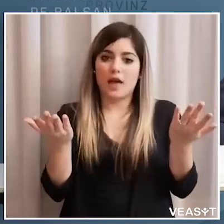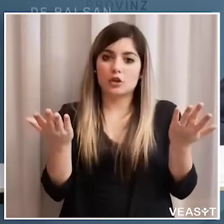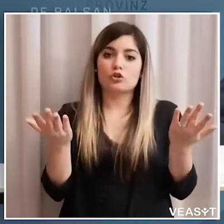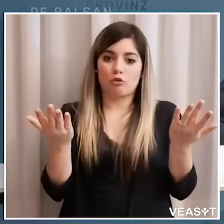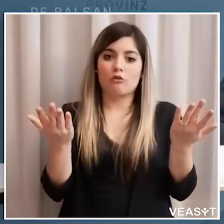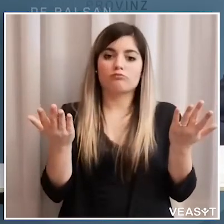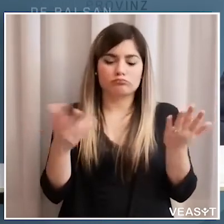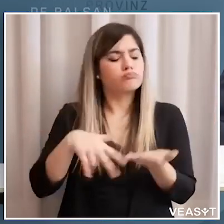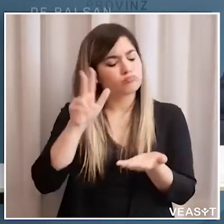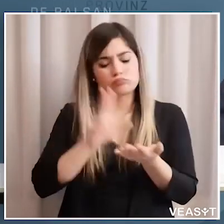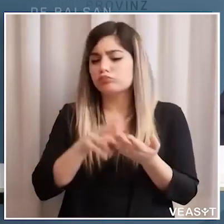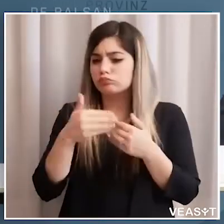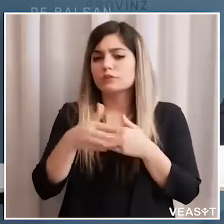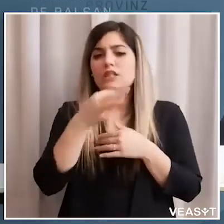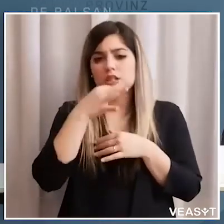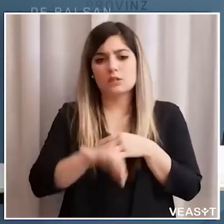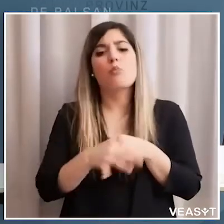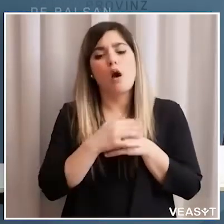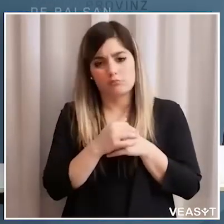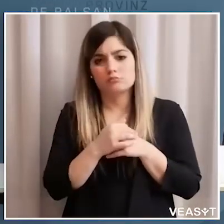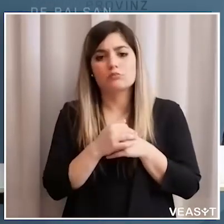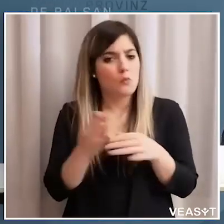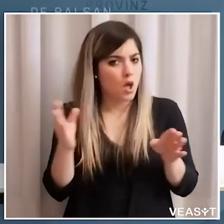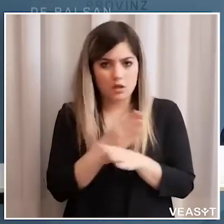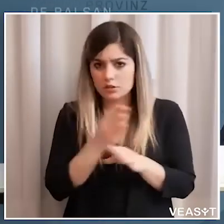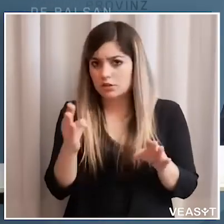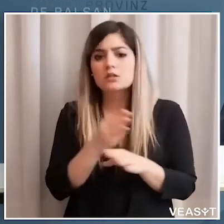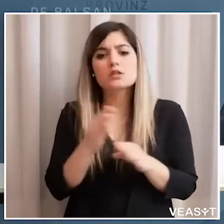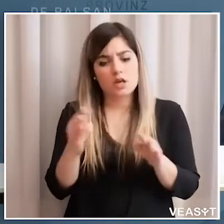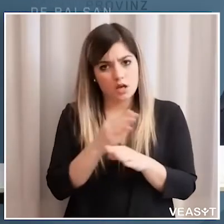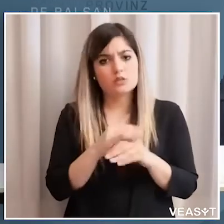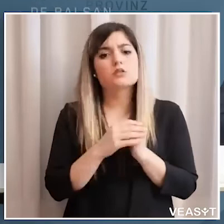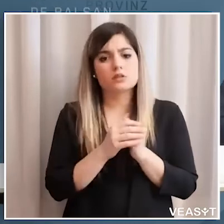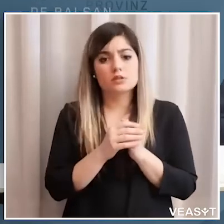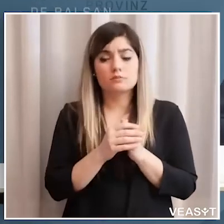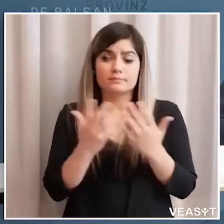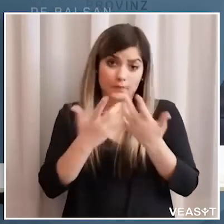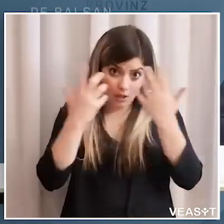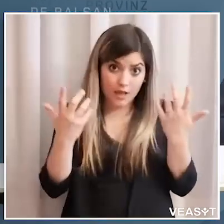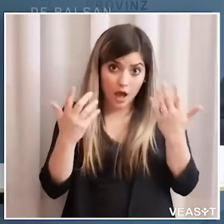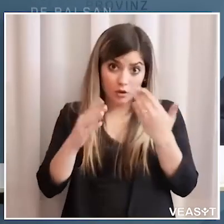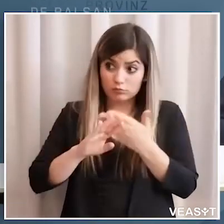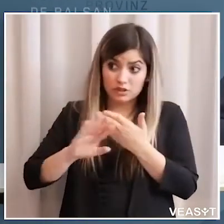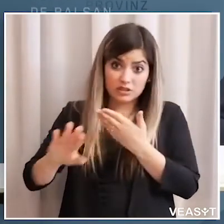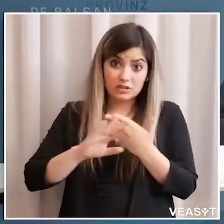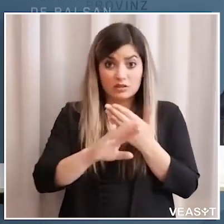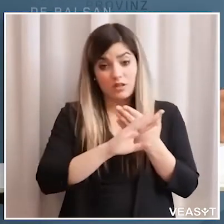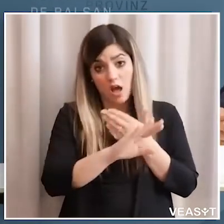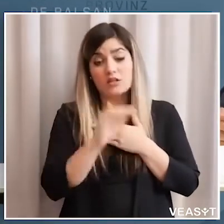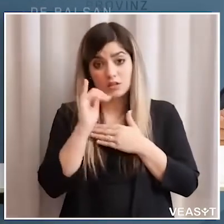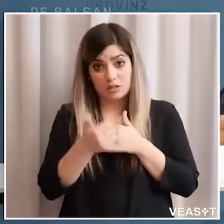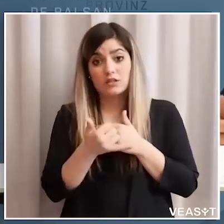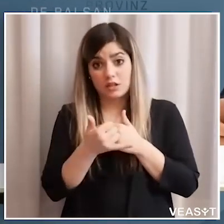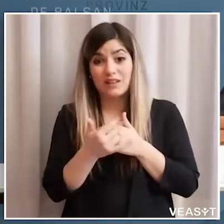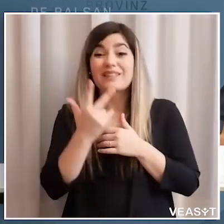tutti gli sport individuali all'aperto si possono esercitare e ovviamente mantenendo in